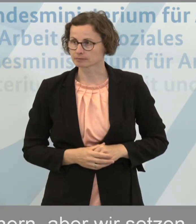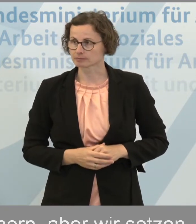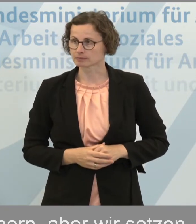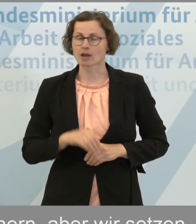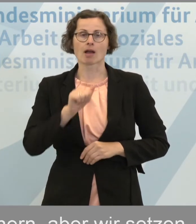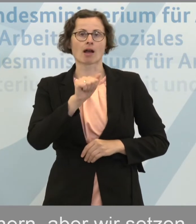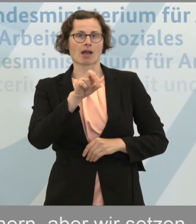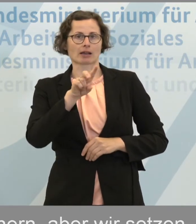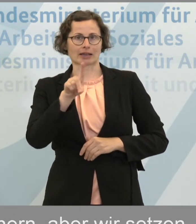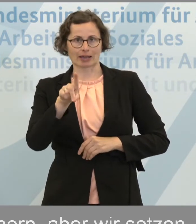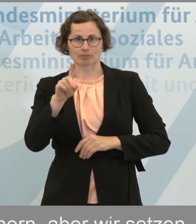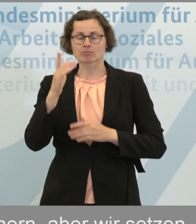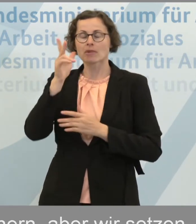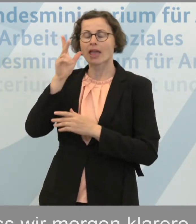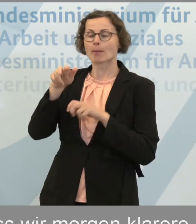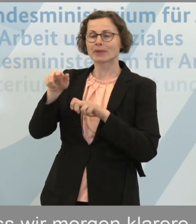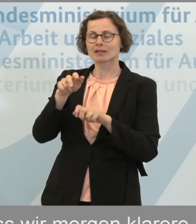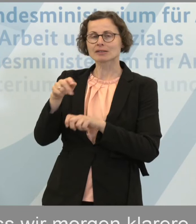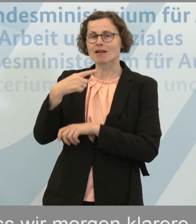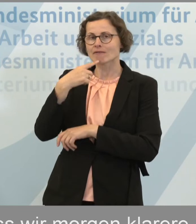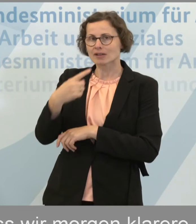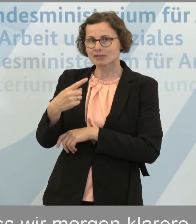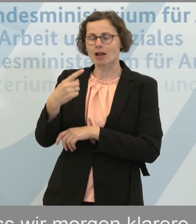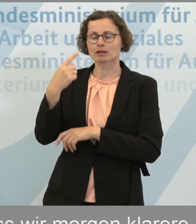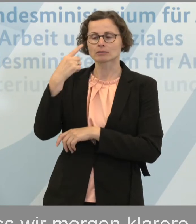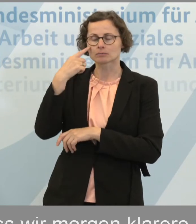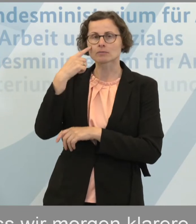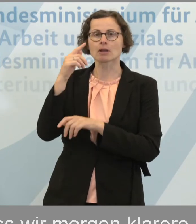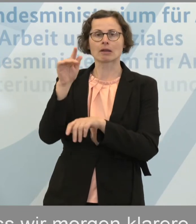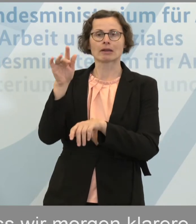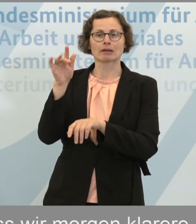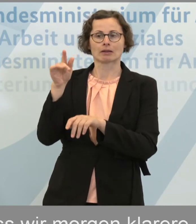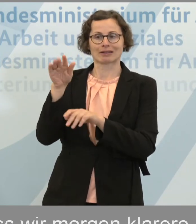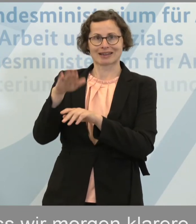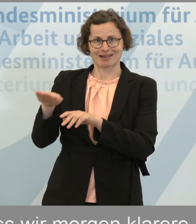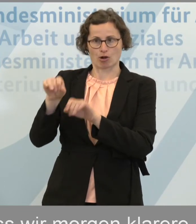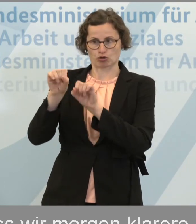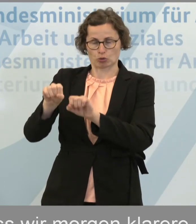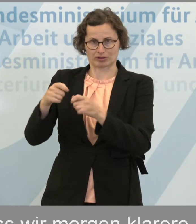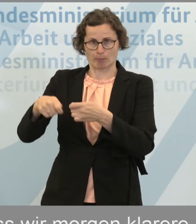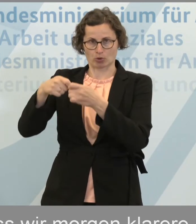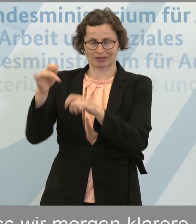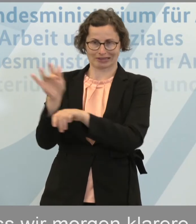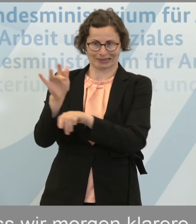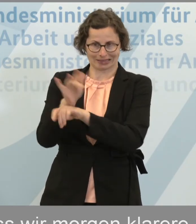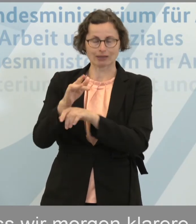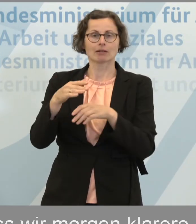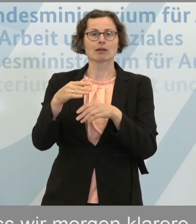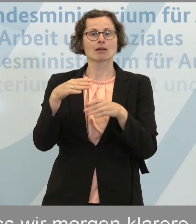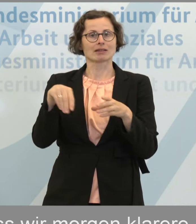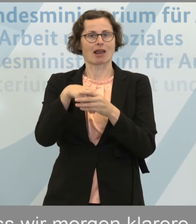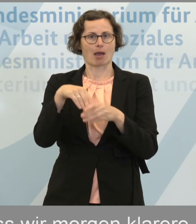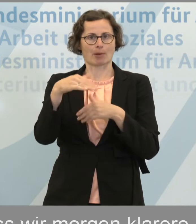Herr Minister, was sagen Sie denn zur Kritik des Kinderschutzbundes an dem Teilhabe-Paket? Sie sagen,